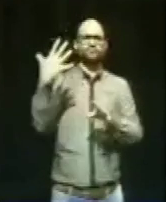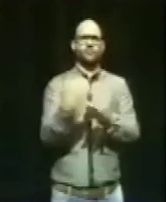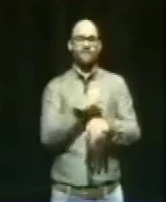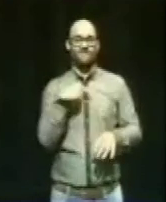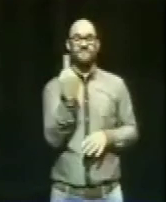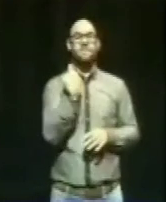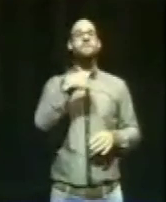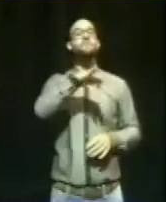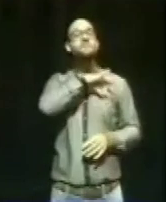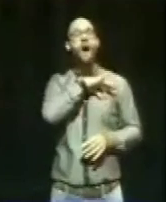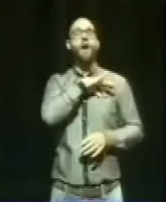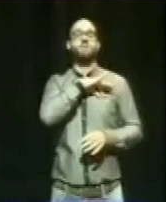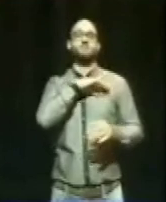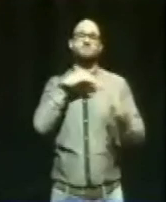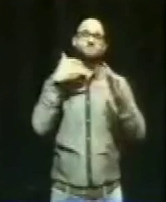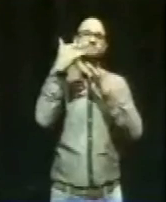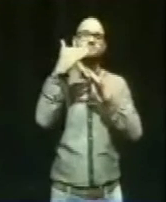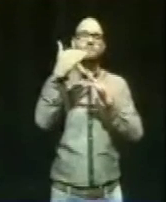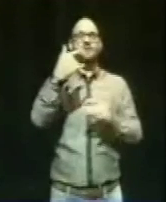erfolgreich sein.